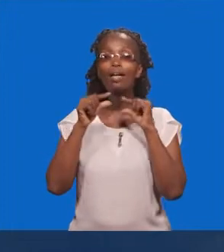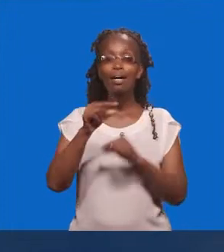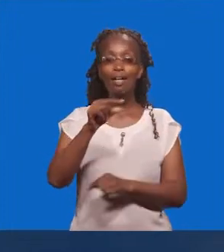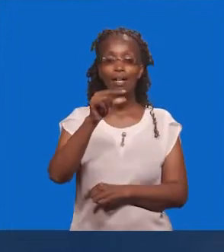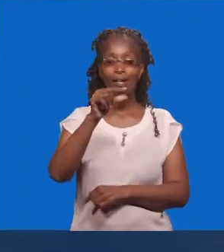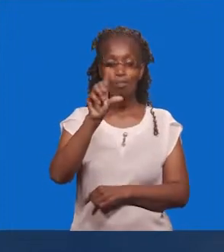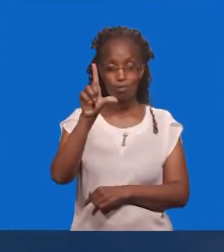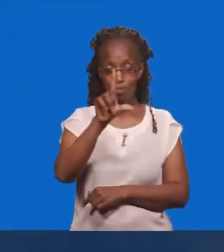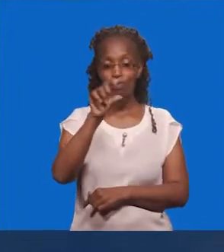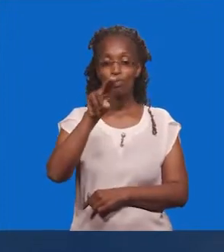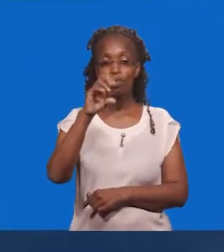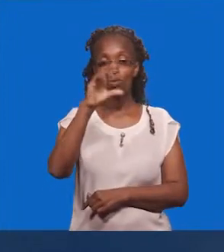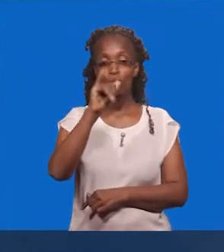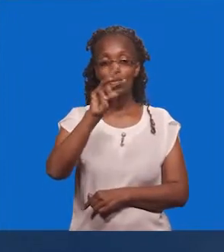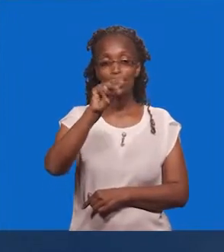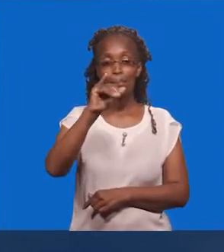ABC